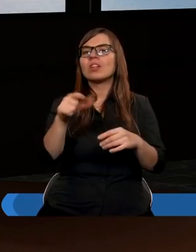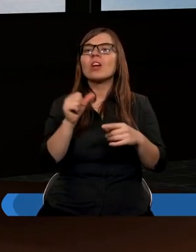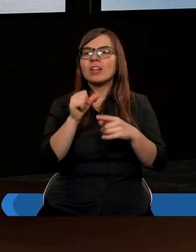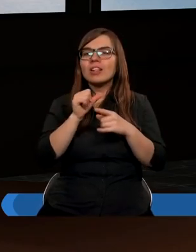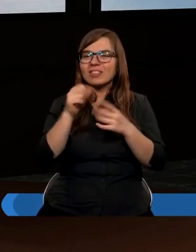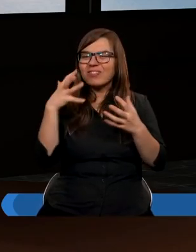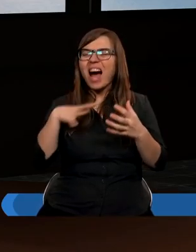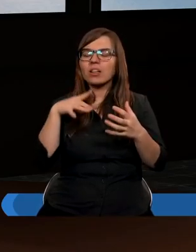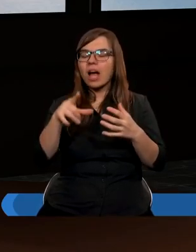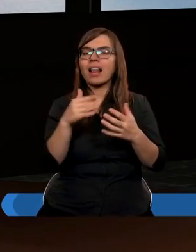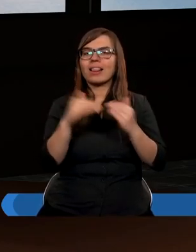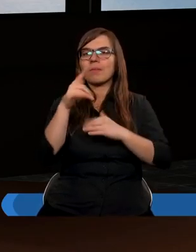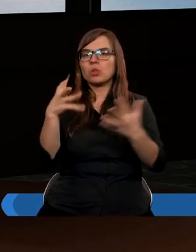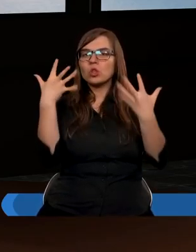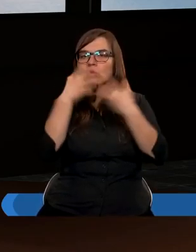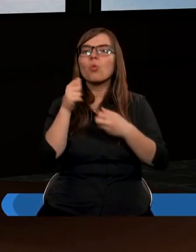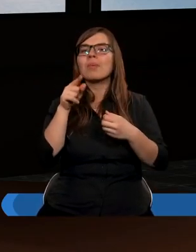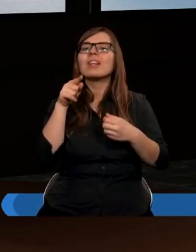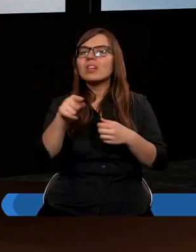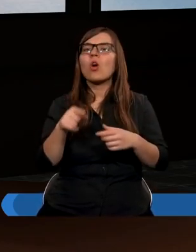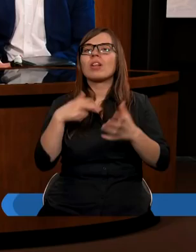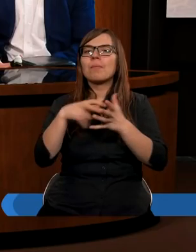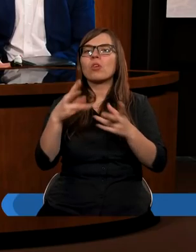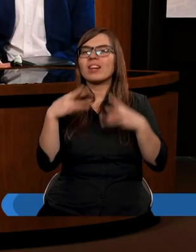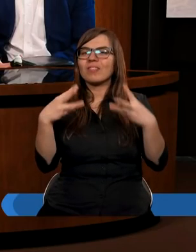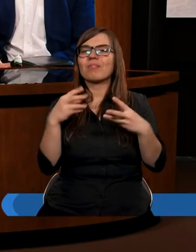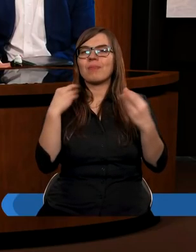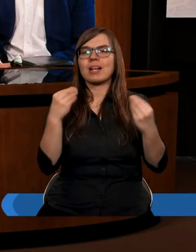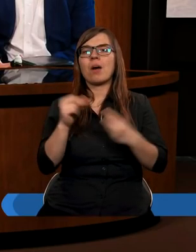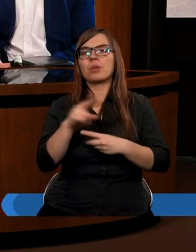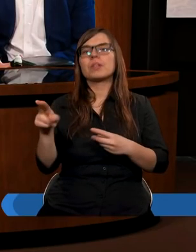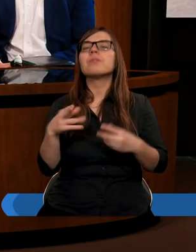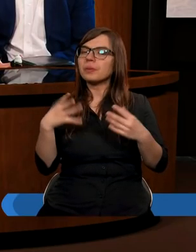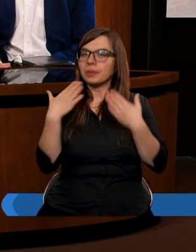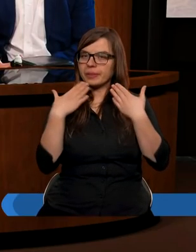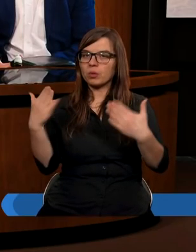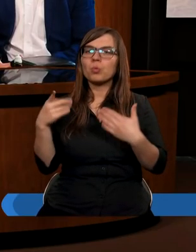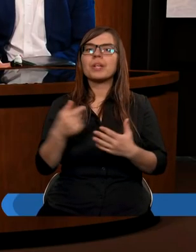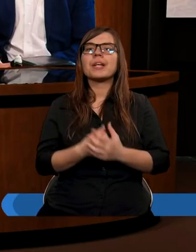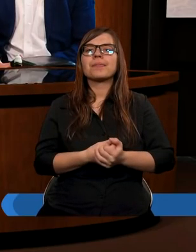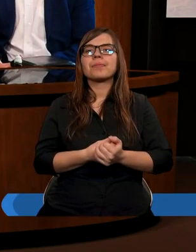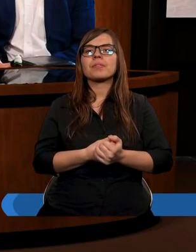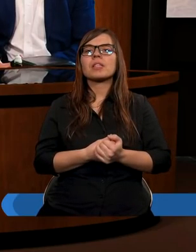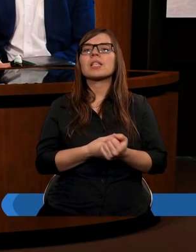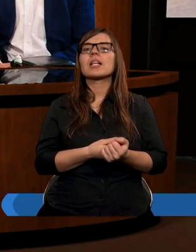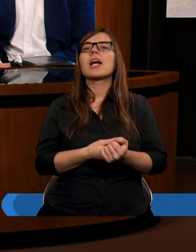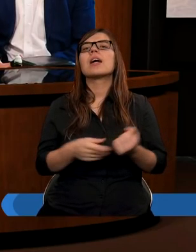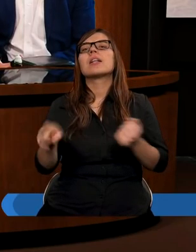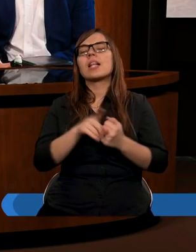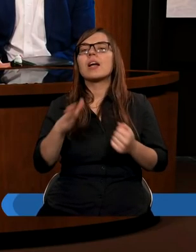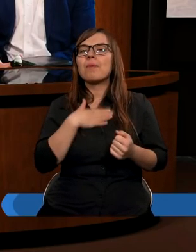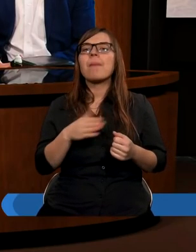i w ten sposób podejść do oddawania dziesięciny. Dziękuję. Tutaj mamy też